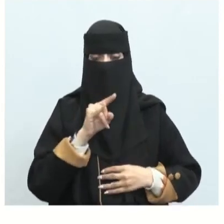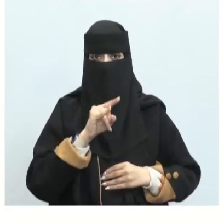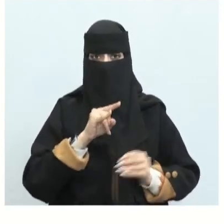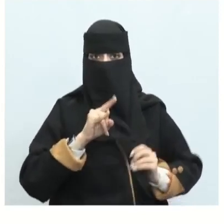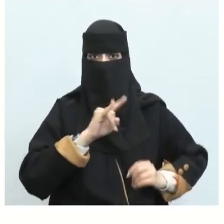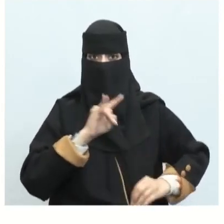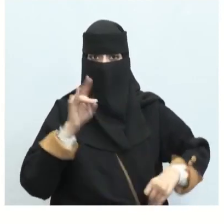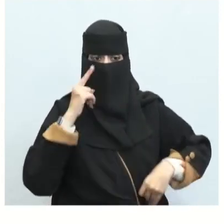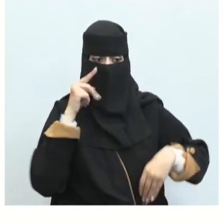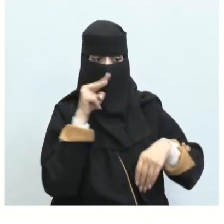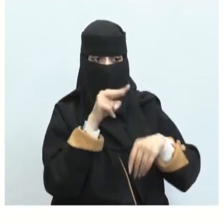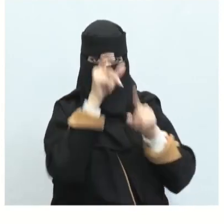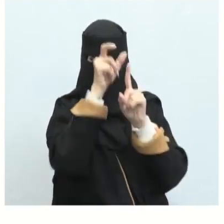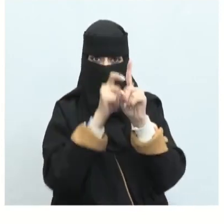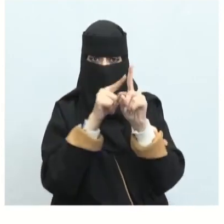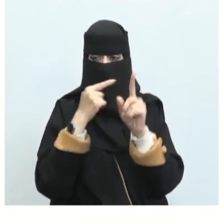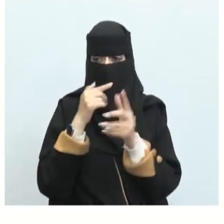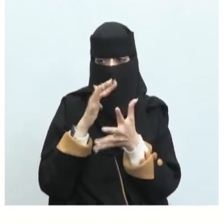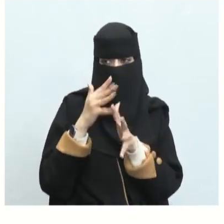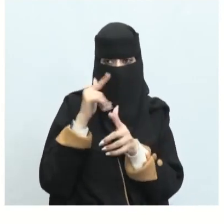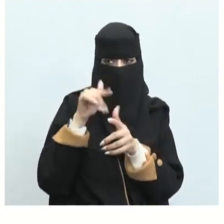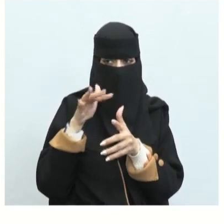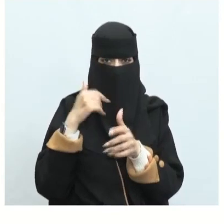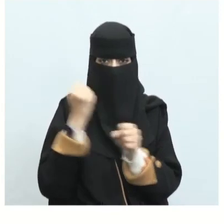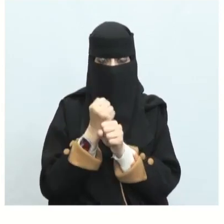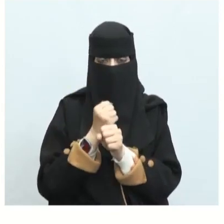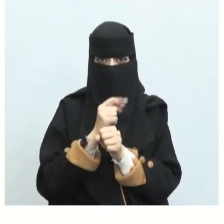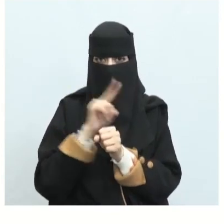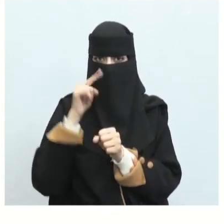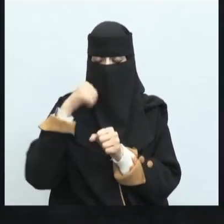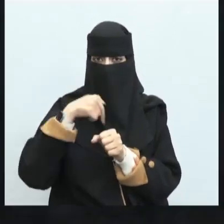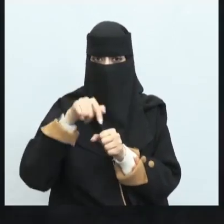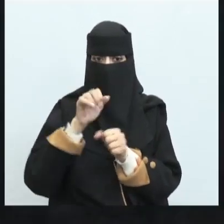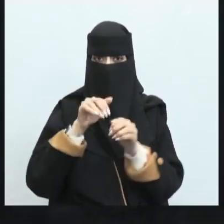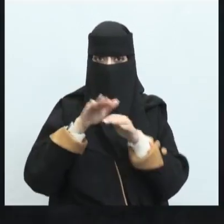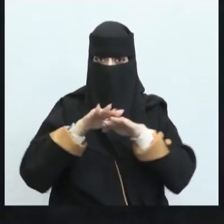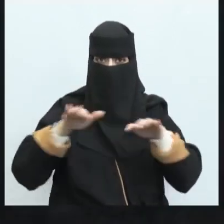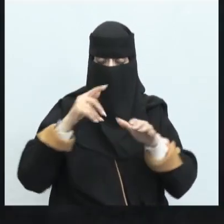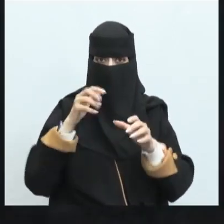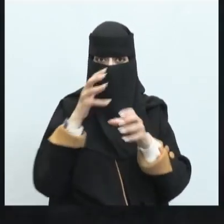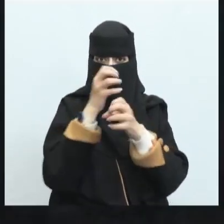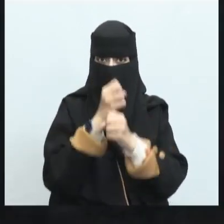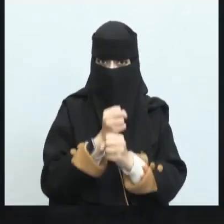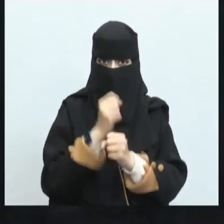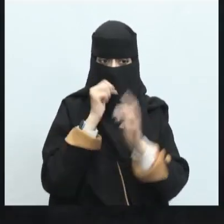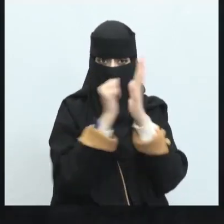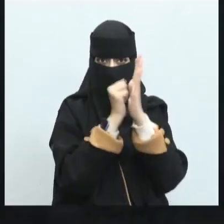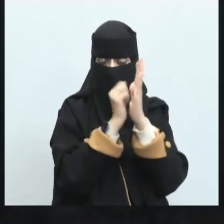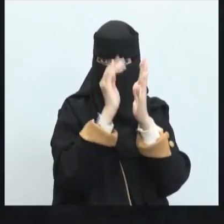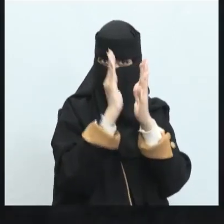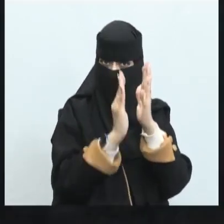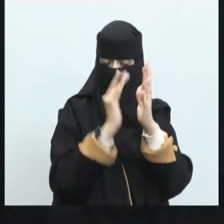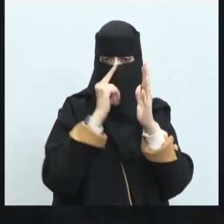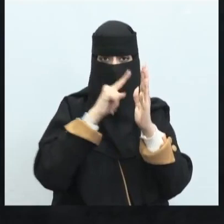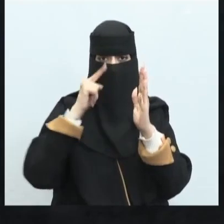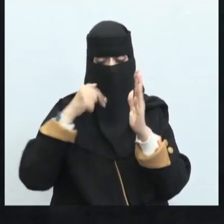يرى في مكان يشك به لم تره جارة يمجي في ساحتها يعني أنه يحفظ حق الجيران وخاصة النساء ولا